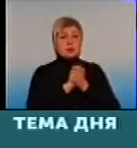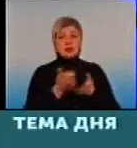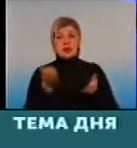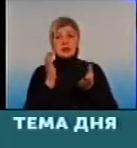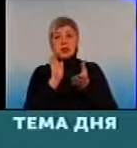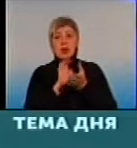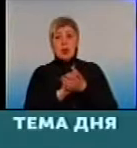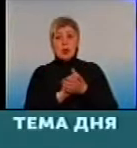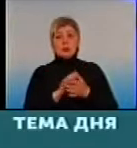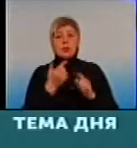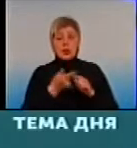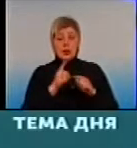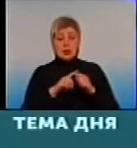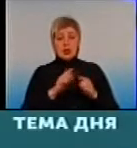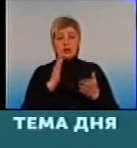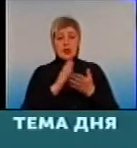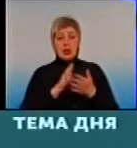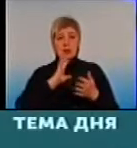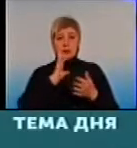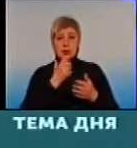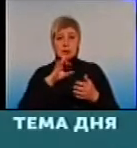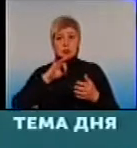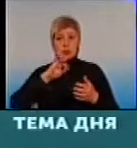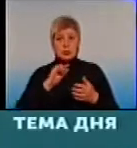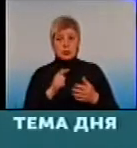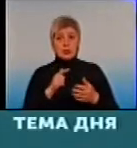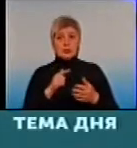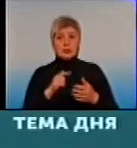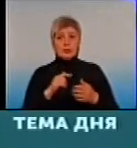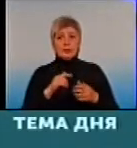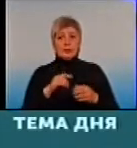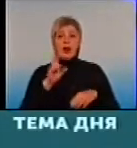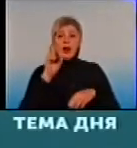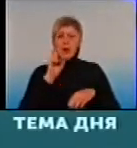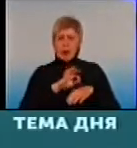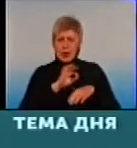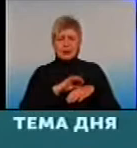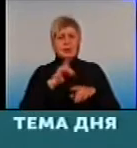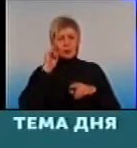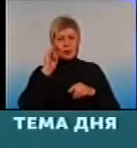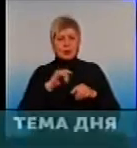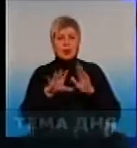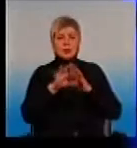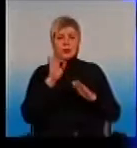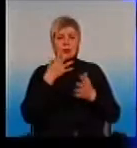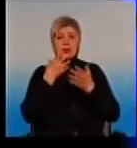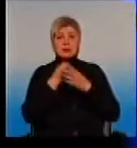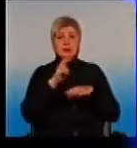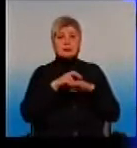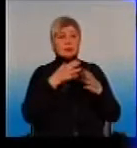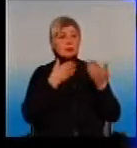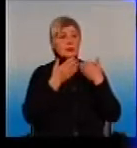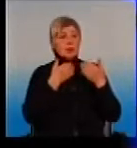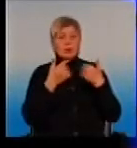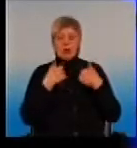серьезную роль, потому что, как правило, пациенты умеют выбирать своих врачей. То есть с кем-то посоветовали, говорят,